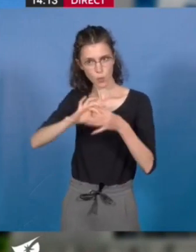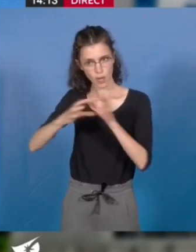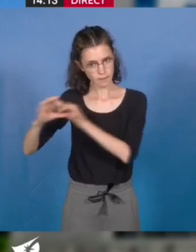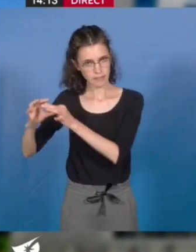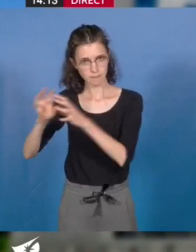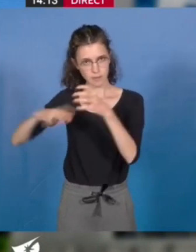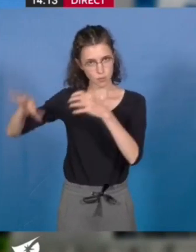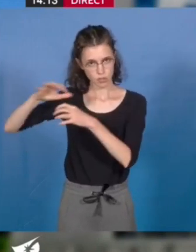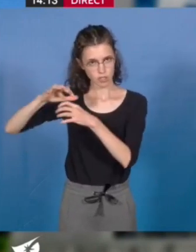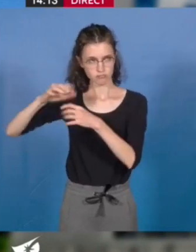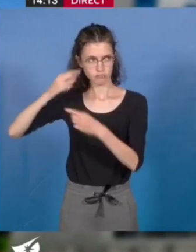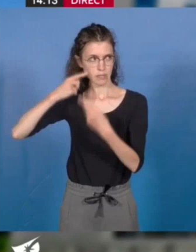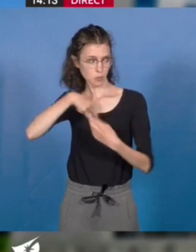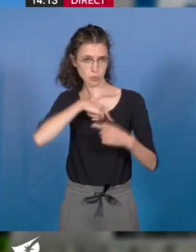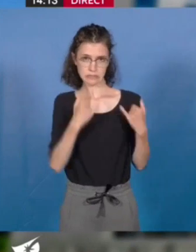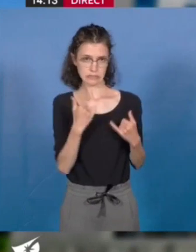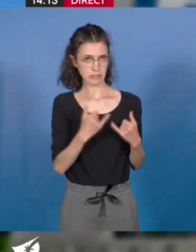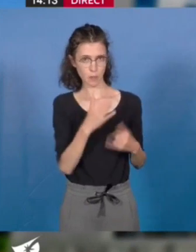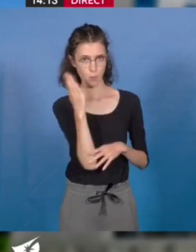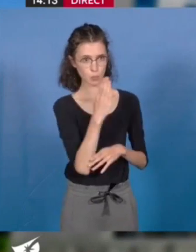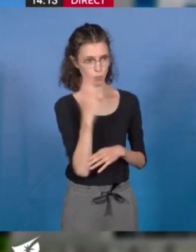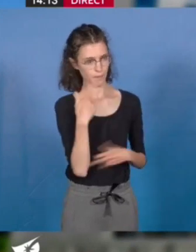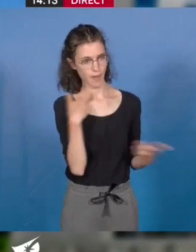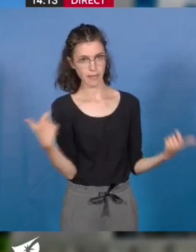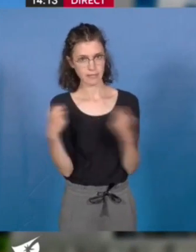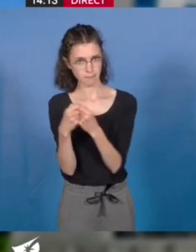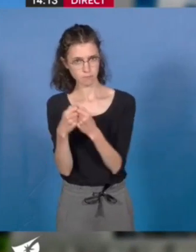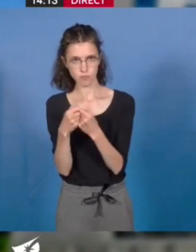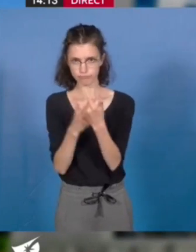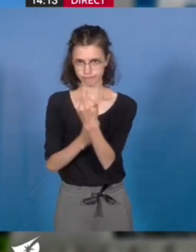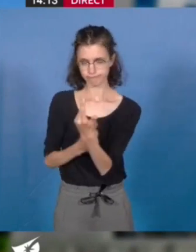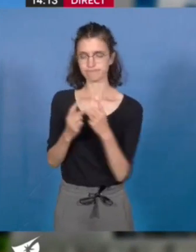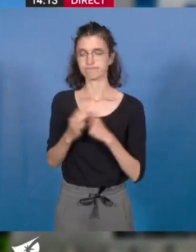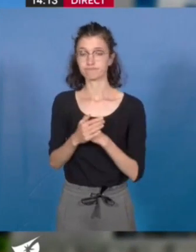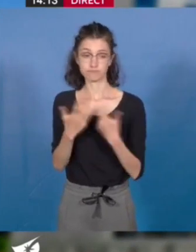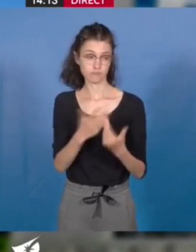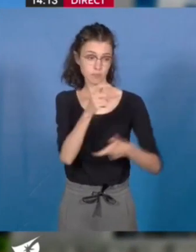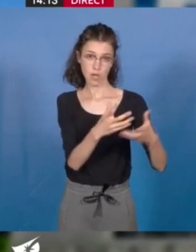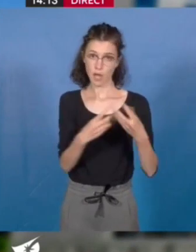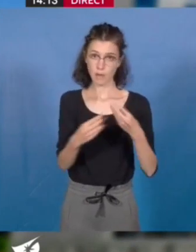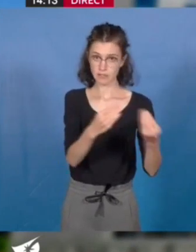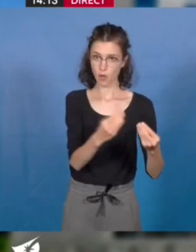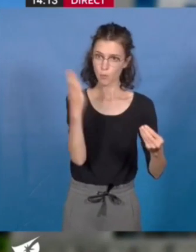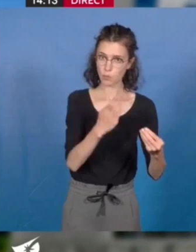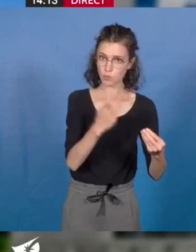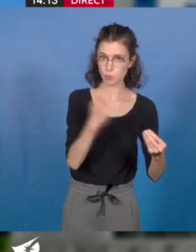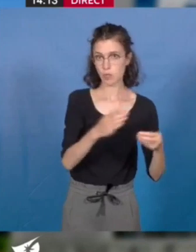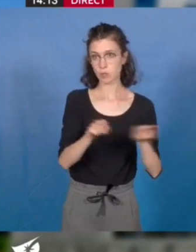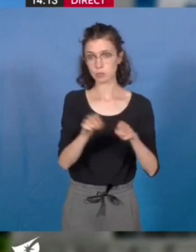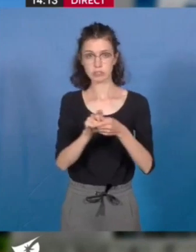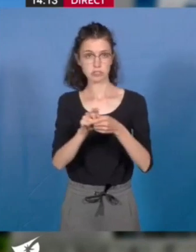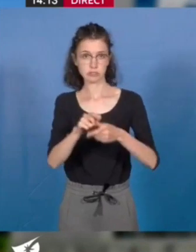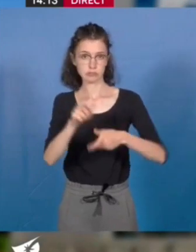à plusieurs titres. En effet, il est attendu par les habitants et associations sportives de natation de la métropole, mais aussi par les établissements